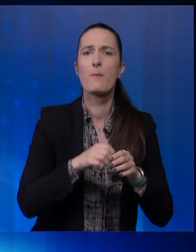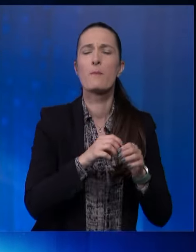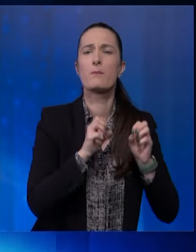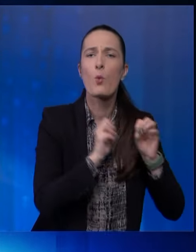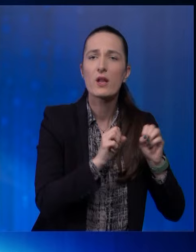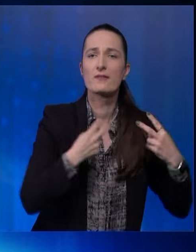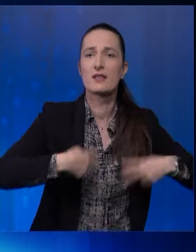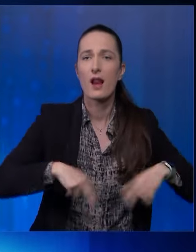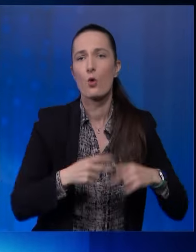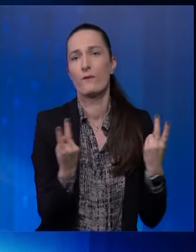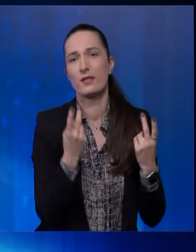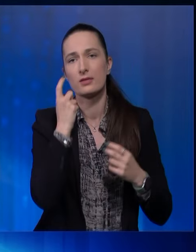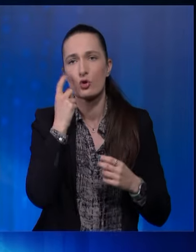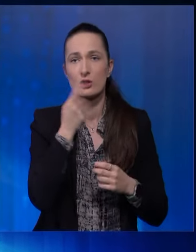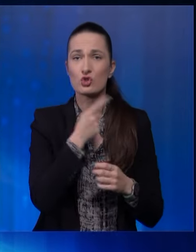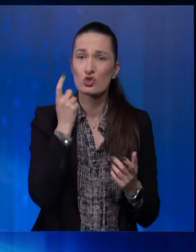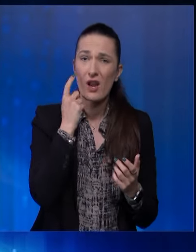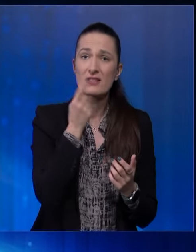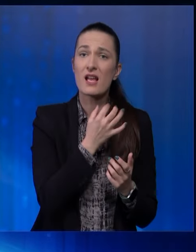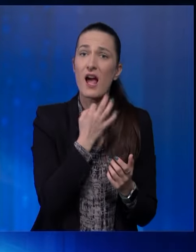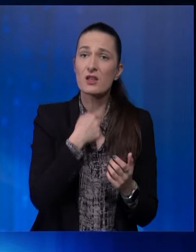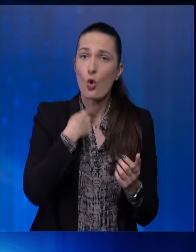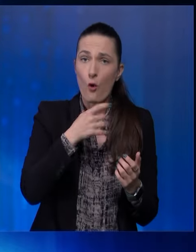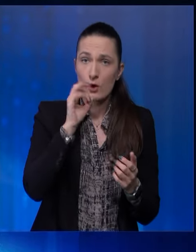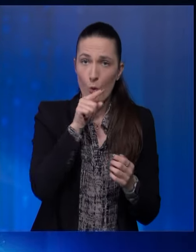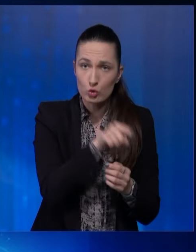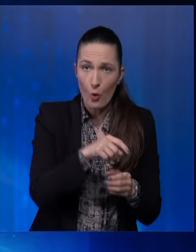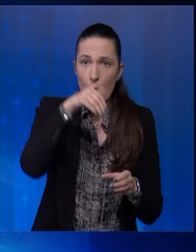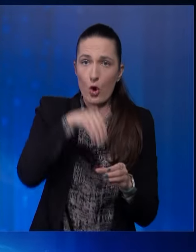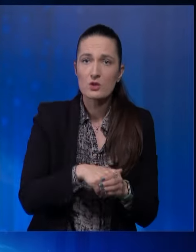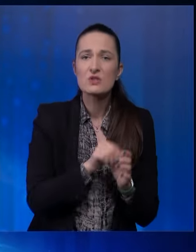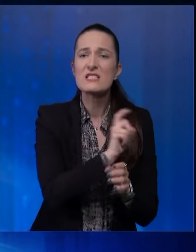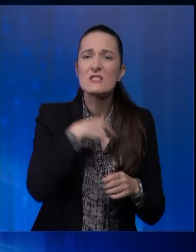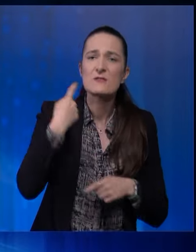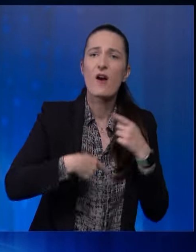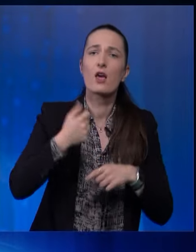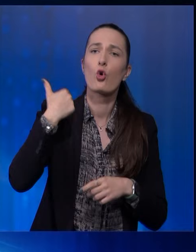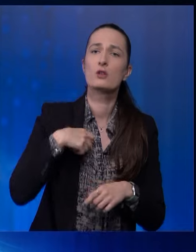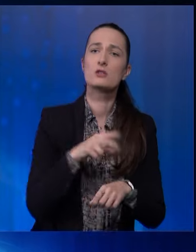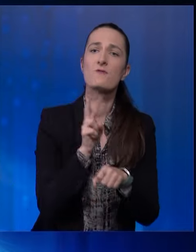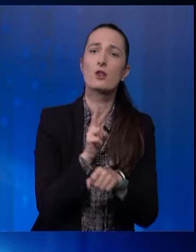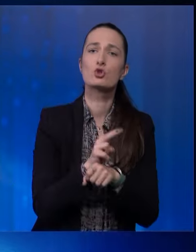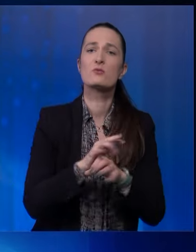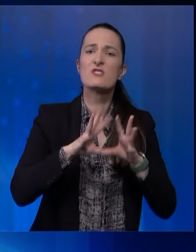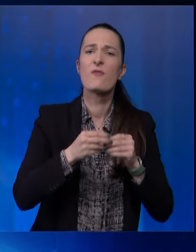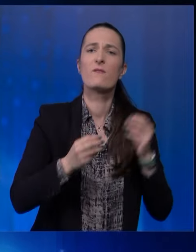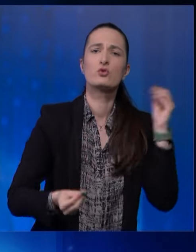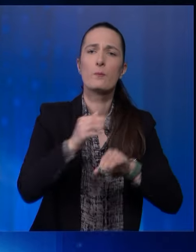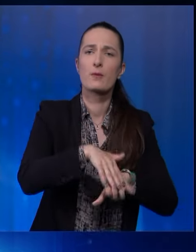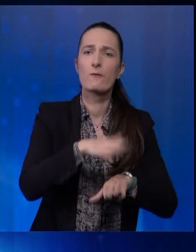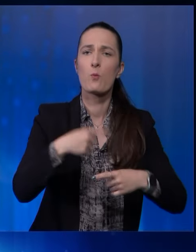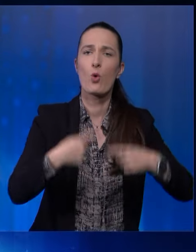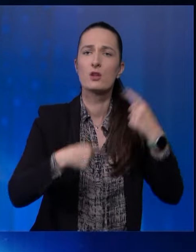itd. Činjenica je, kada već govorimo u tom kontekstu, da svake godine svjedočimo sve priljavijoj